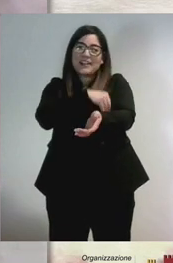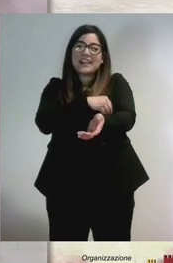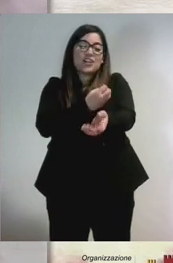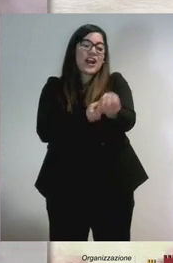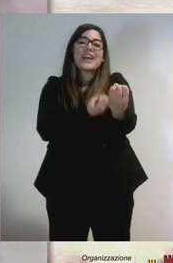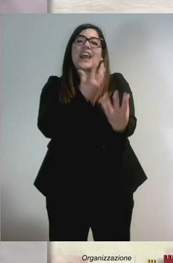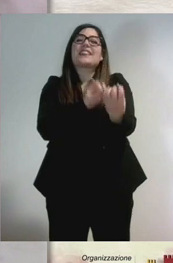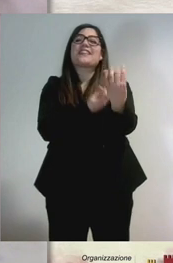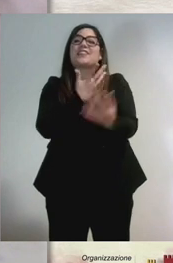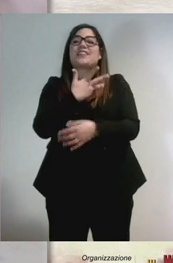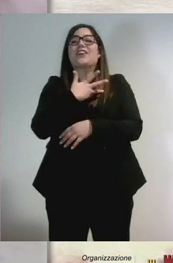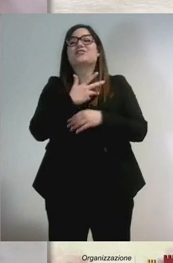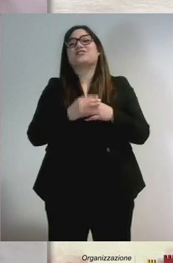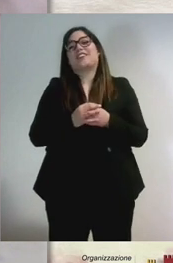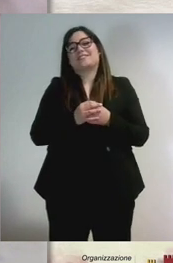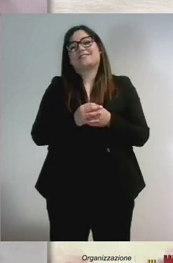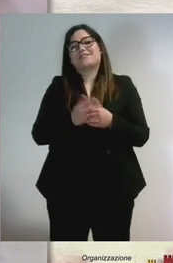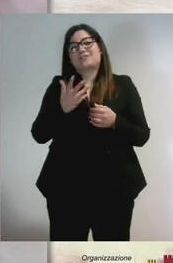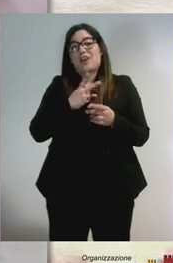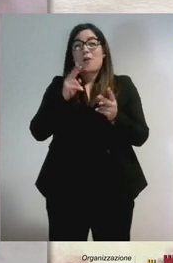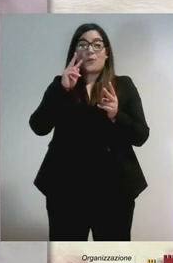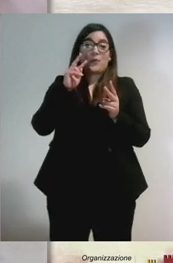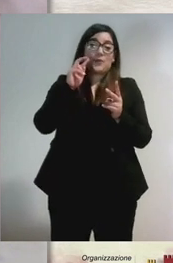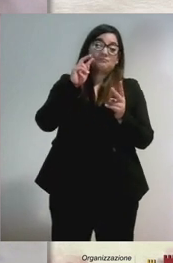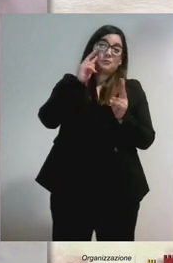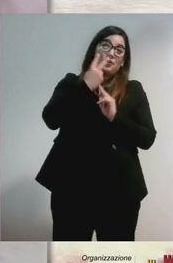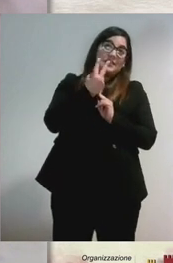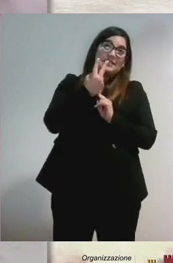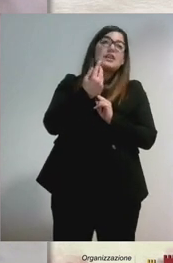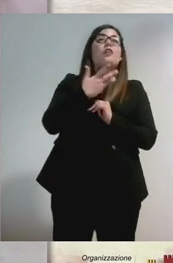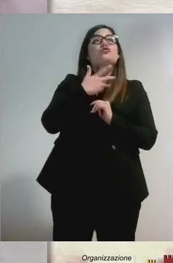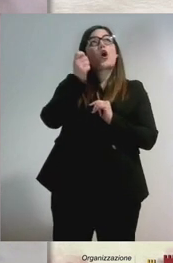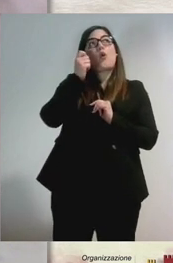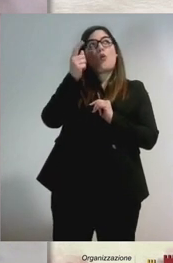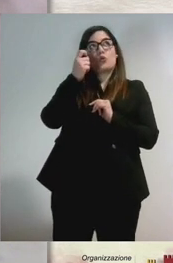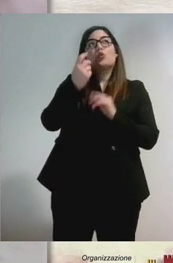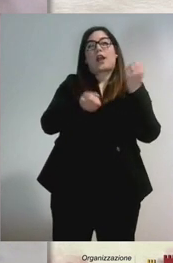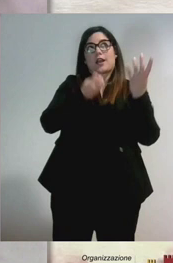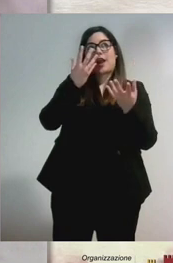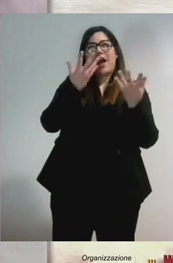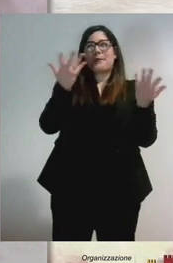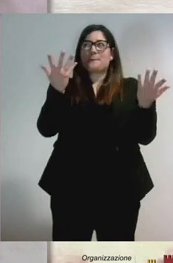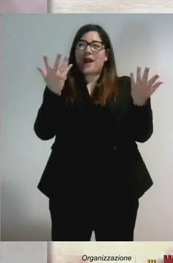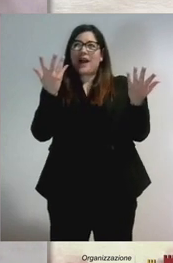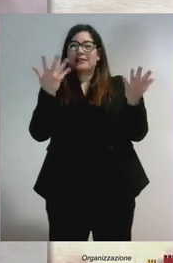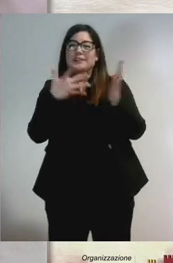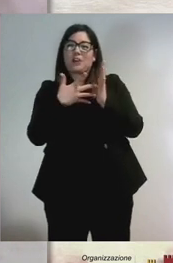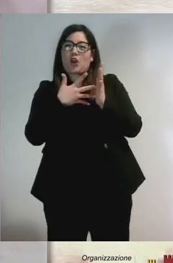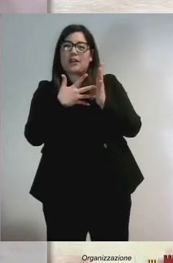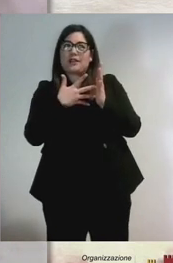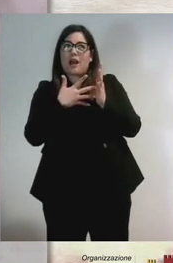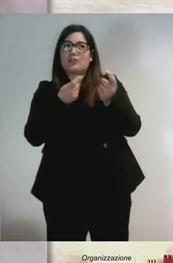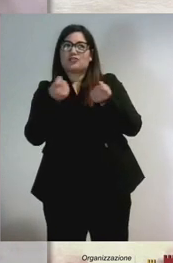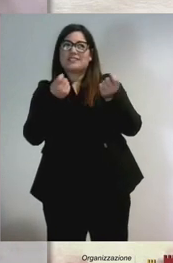abbiamo la cultura di creare, dall'altra ci manca la cultura di gestire la nostra cultura. E non è un gioco di parole